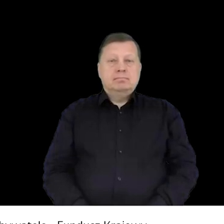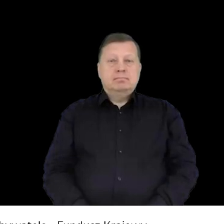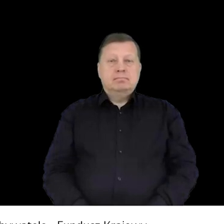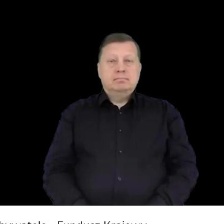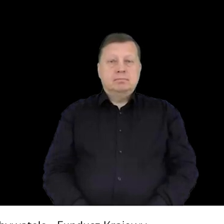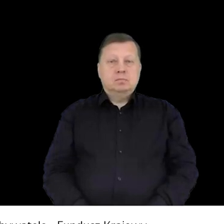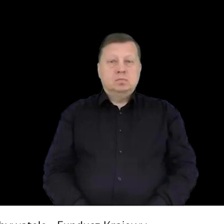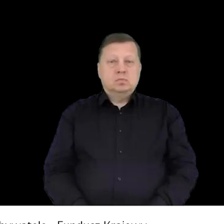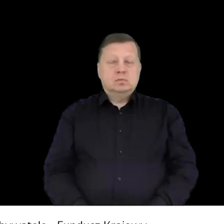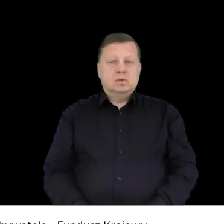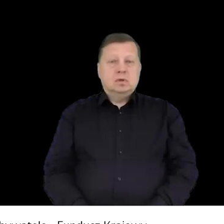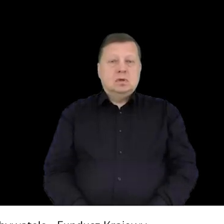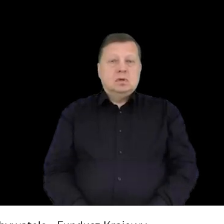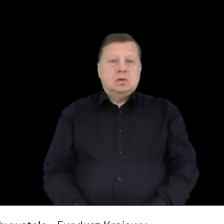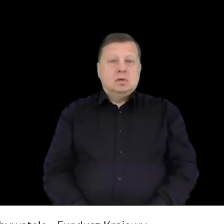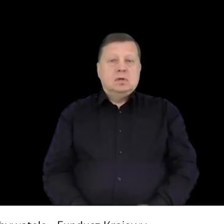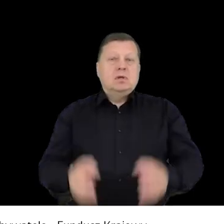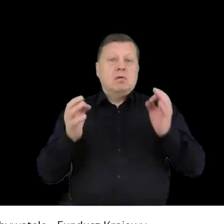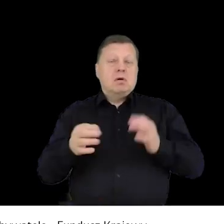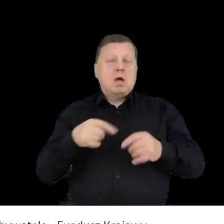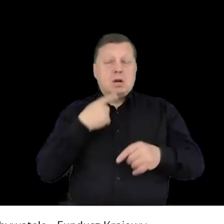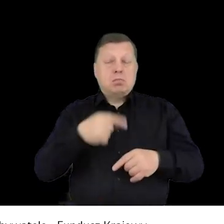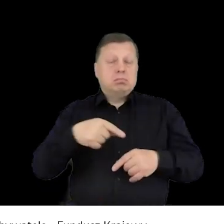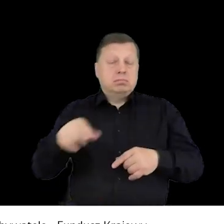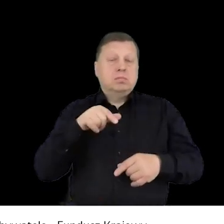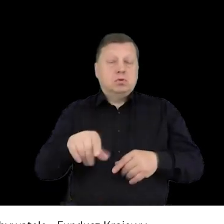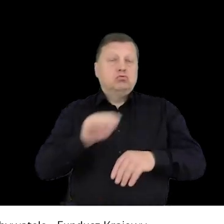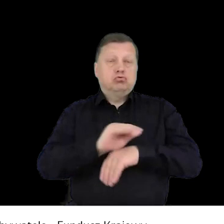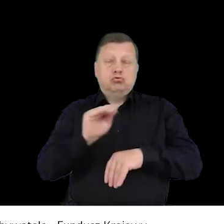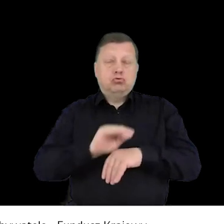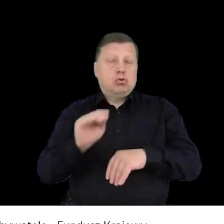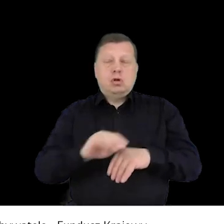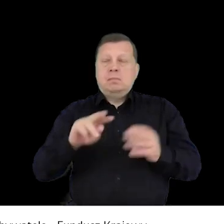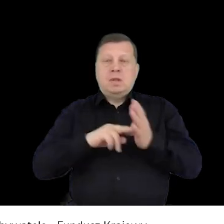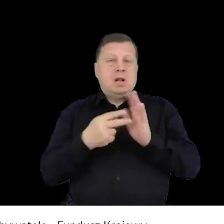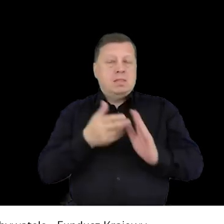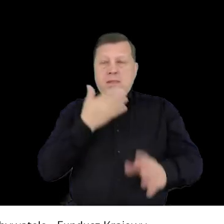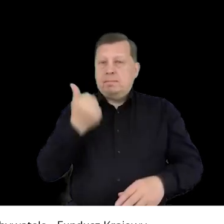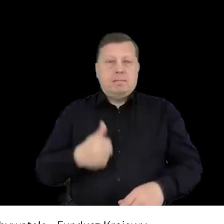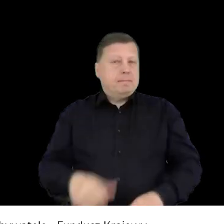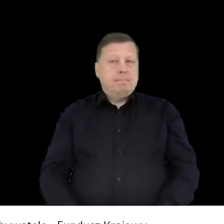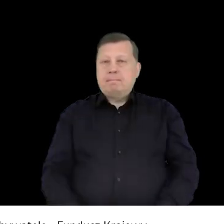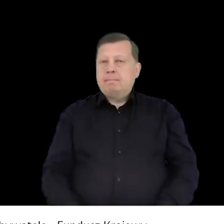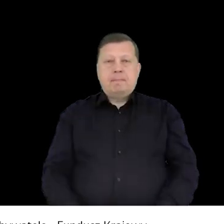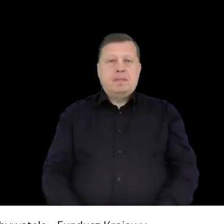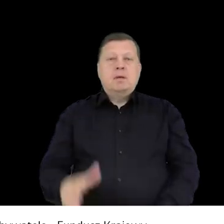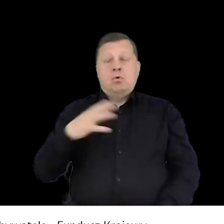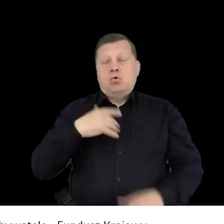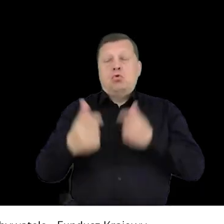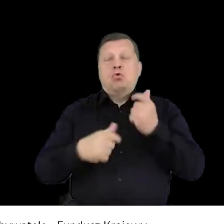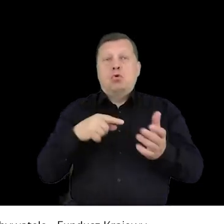Na chwilę obecną, na ten rok, niestety już nie planujemy żadnych kolejnych szkoleń, bo mieliśmy tam w kwietniu,